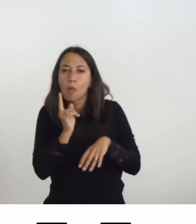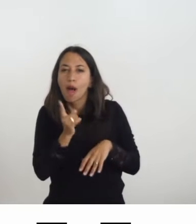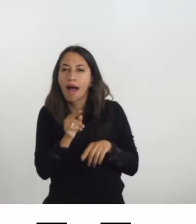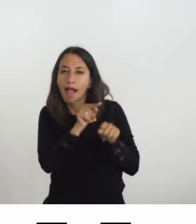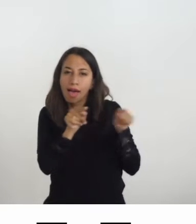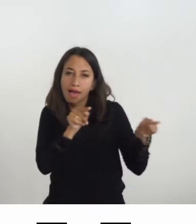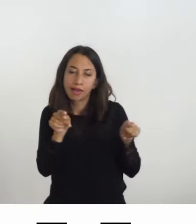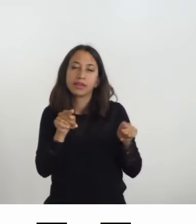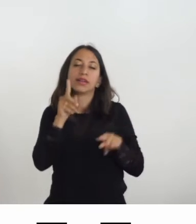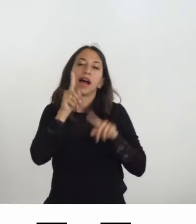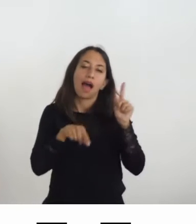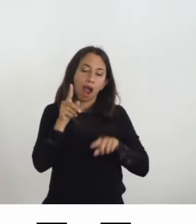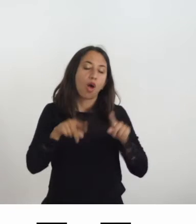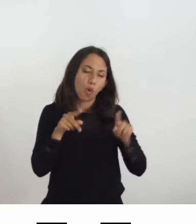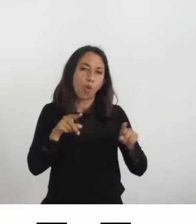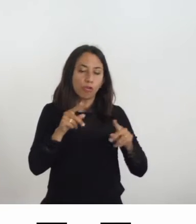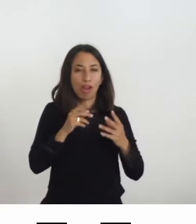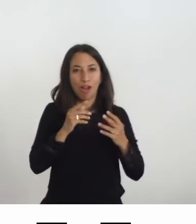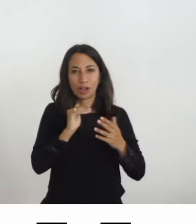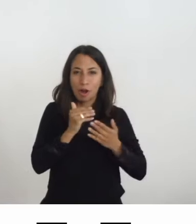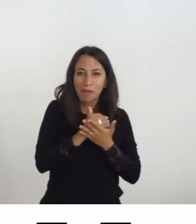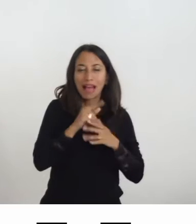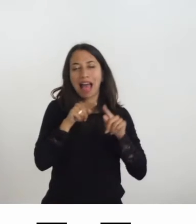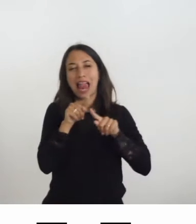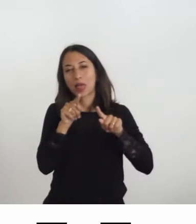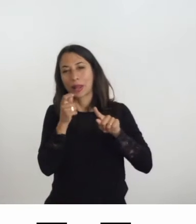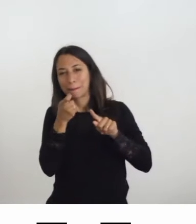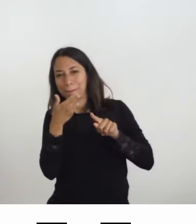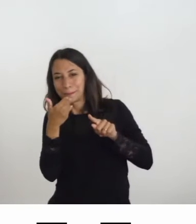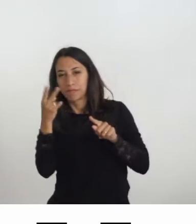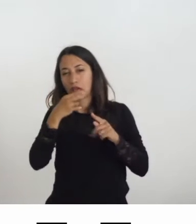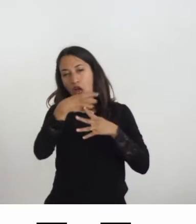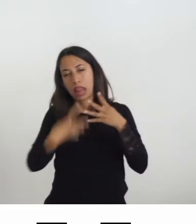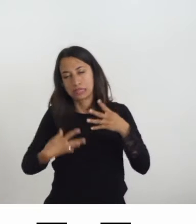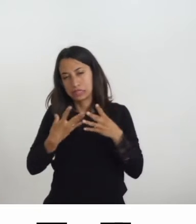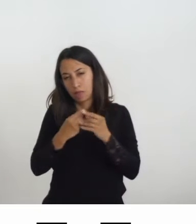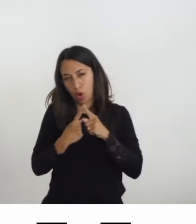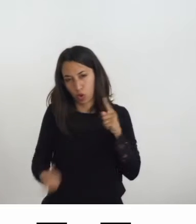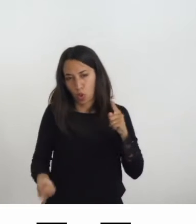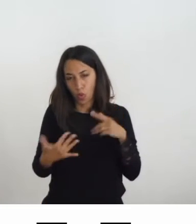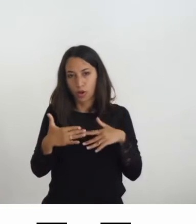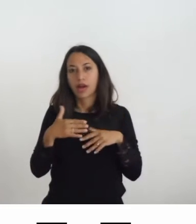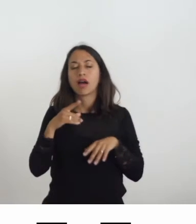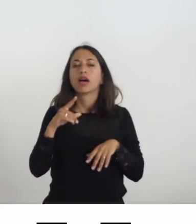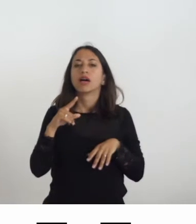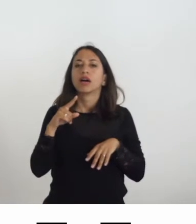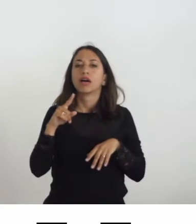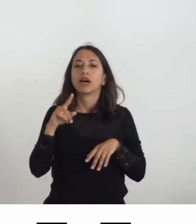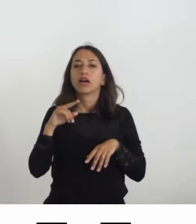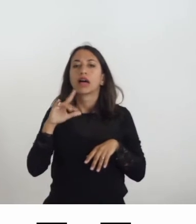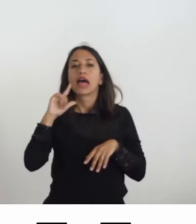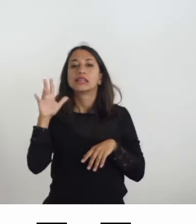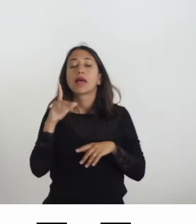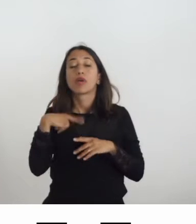qualcuno, la checklist è molto più lunga, qualcuno che riguarda il design della